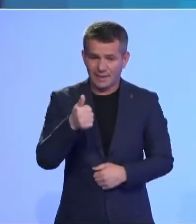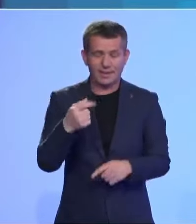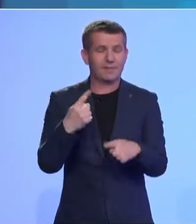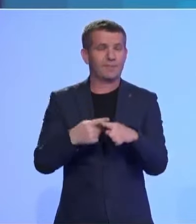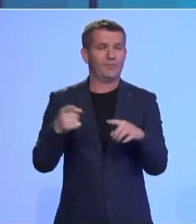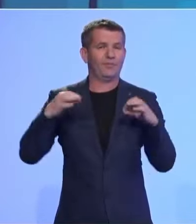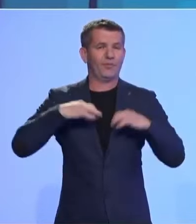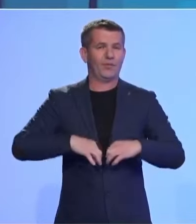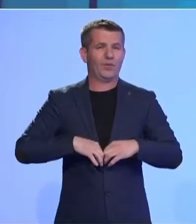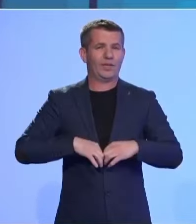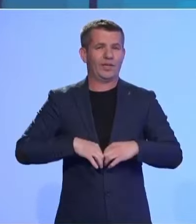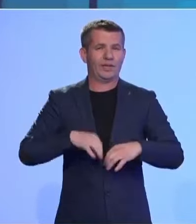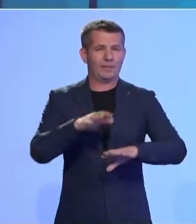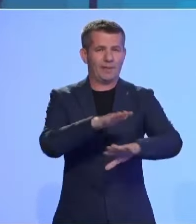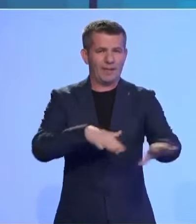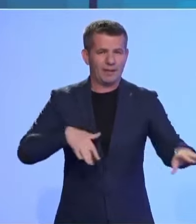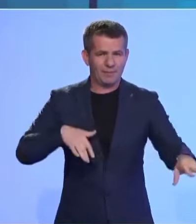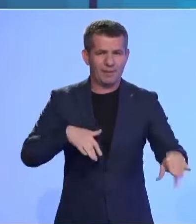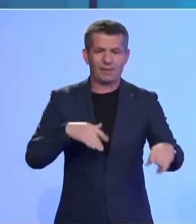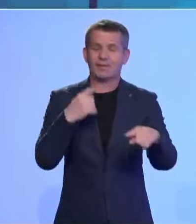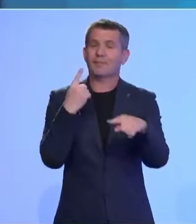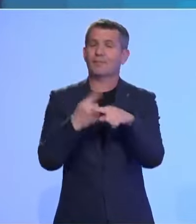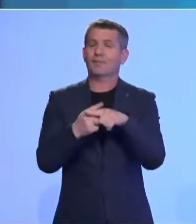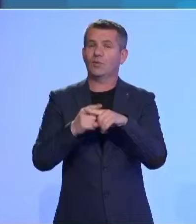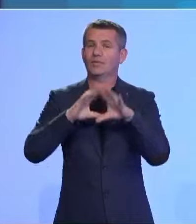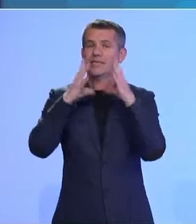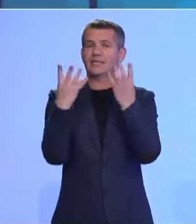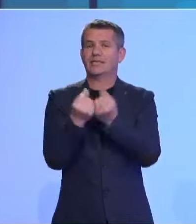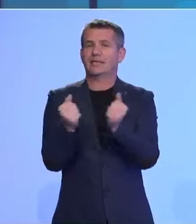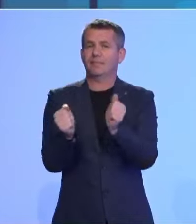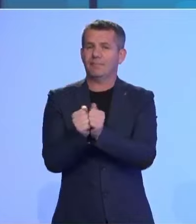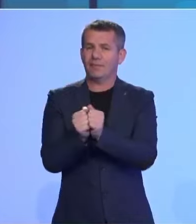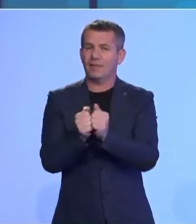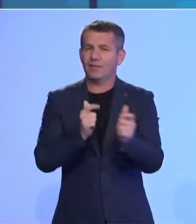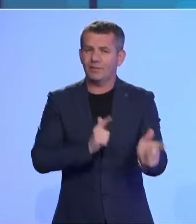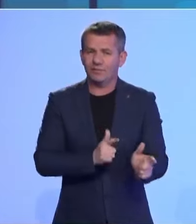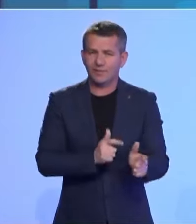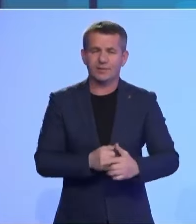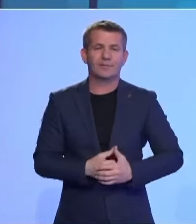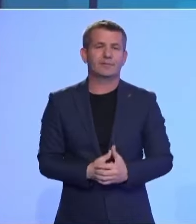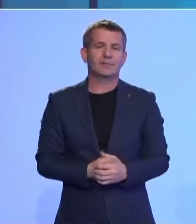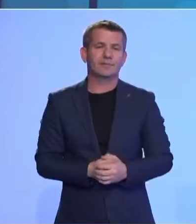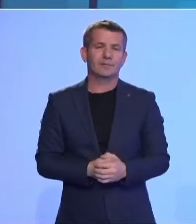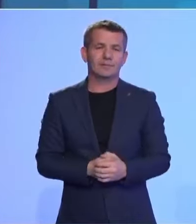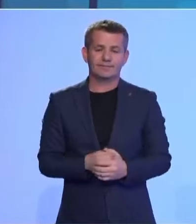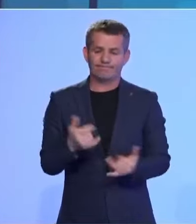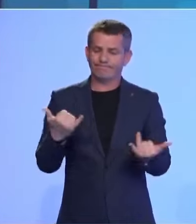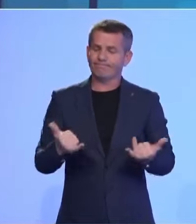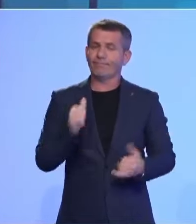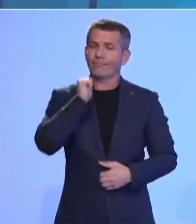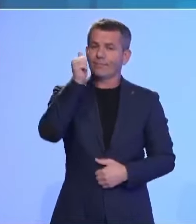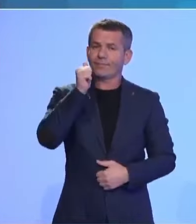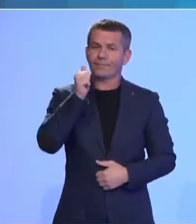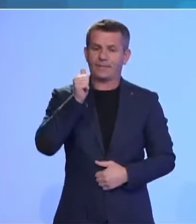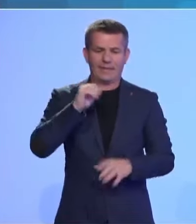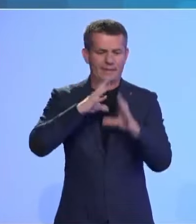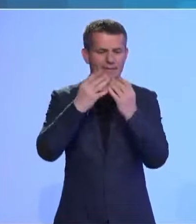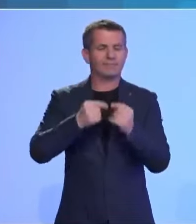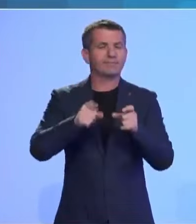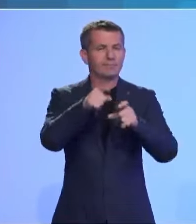Veselje, Krasnichi, ishkërëtetin Selimi dhe gjithë bashkëluftetarët e tyre. Kjo është dita kur unë besoj se cili prej nesh